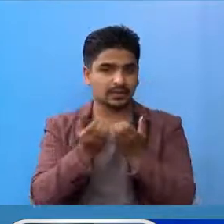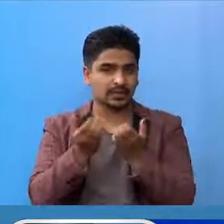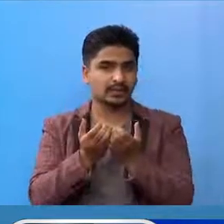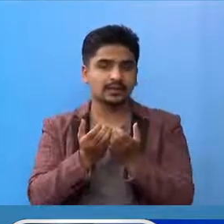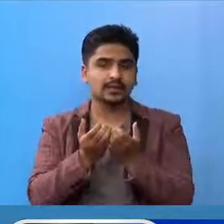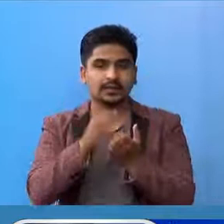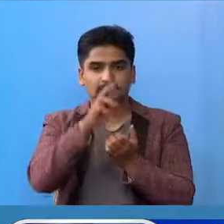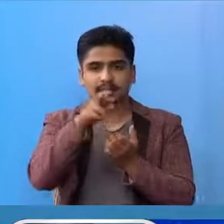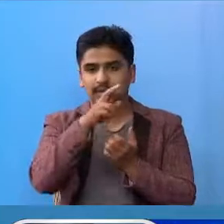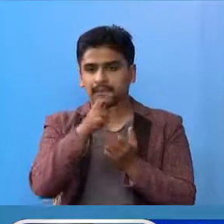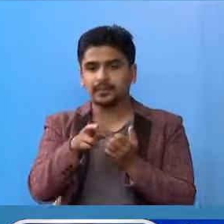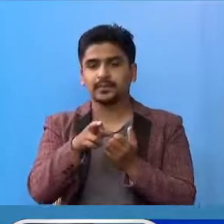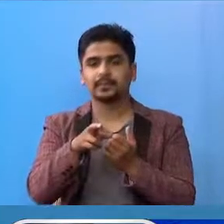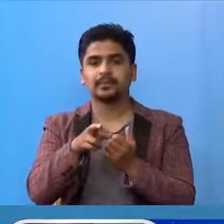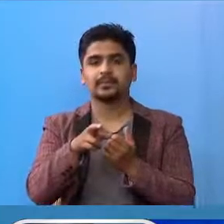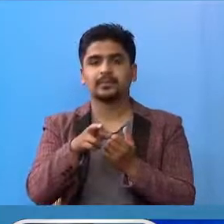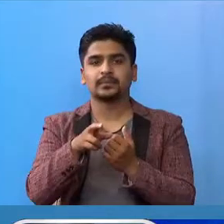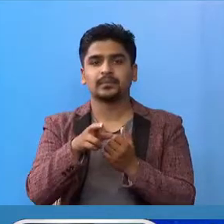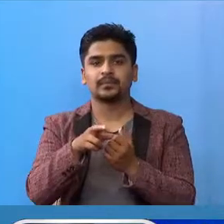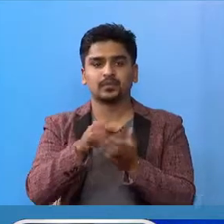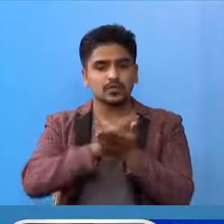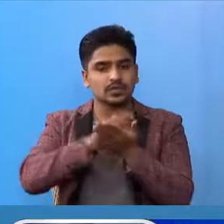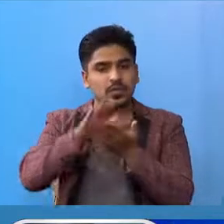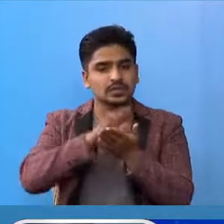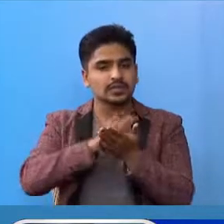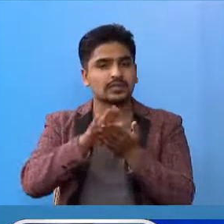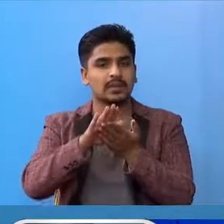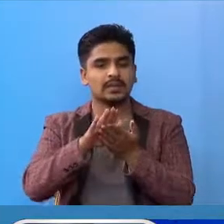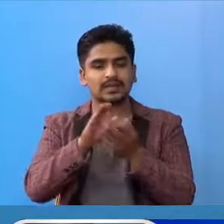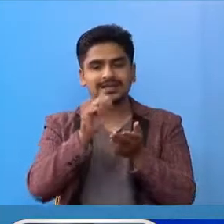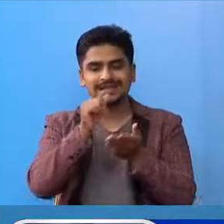र सरसफाइग